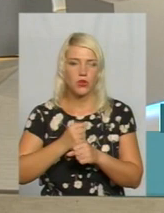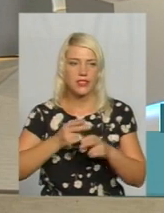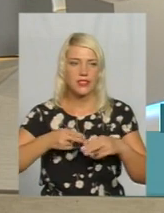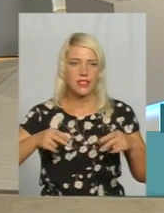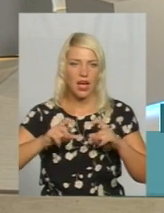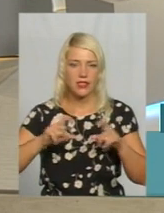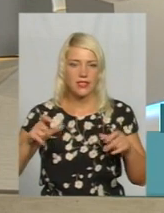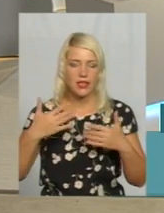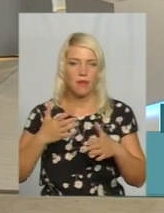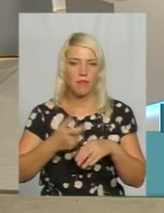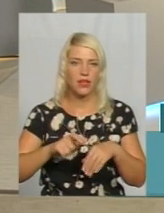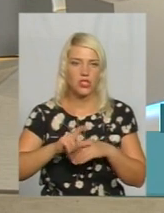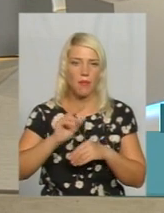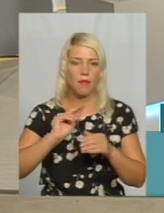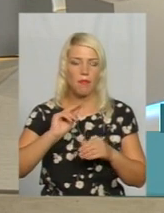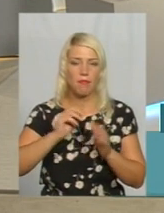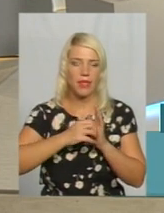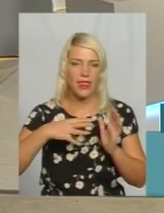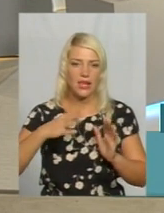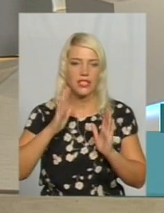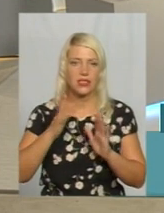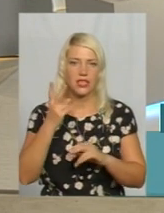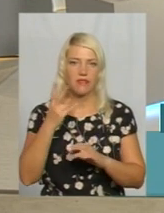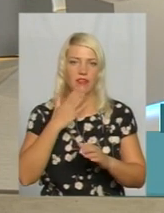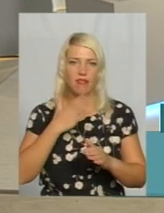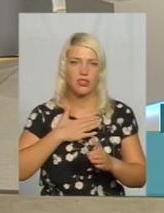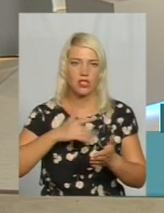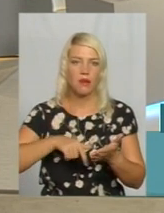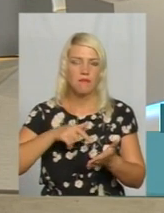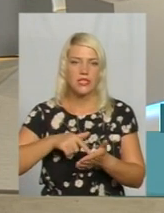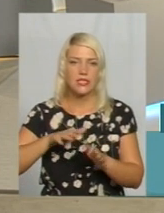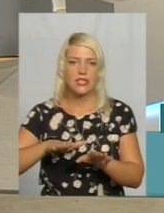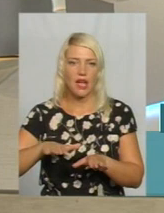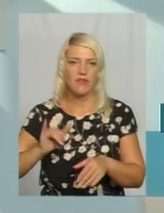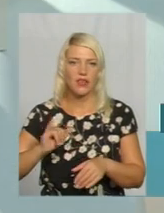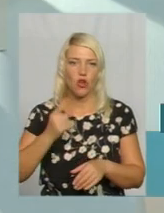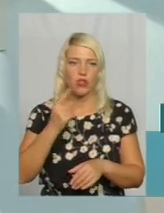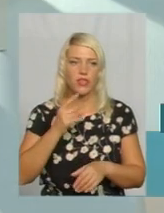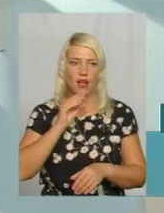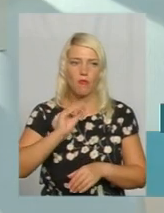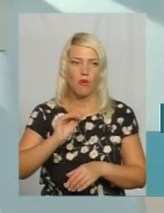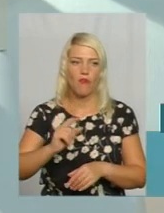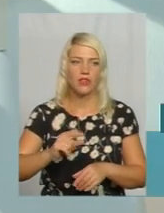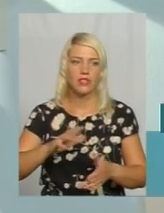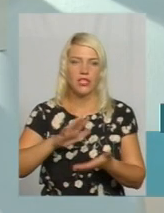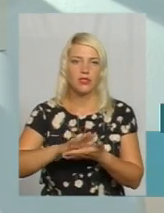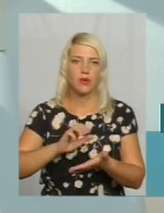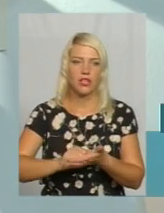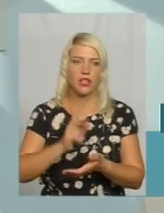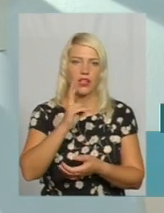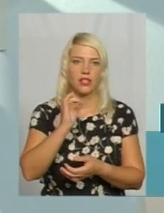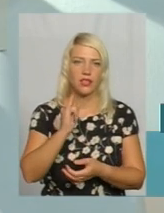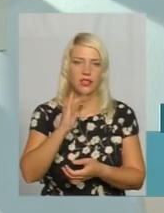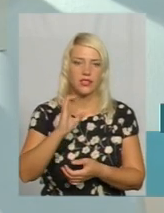більше 15, але з них лише дві місцеві. І одна мовить з позивним, з ЕФМ, тобто це